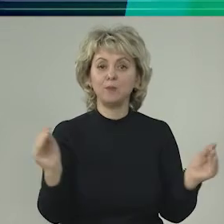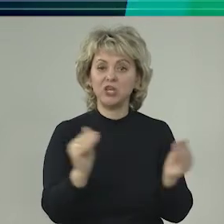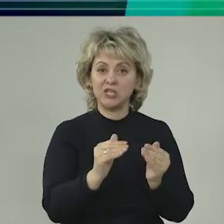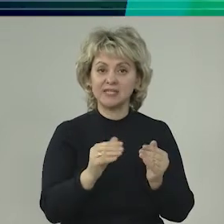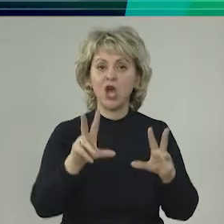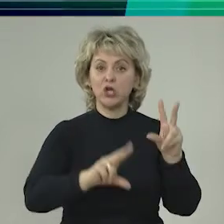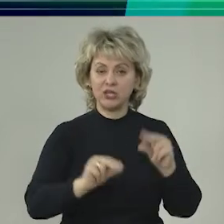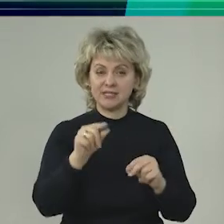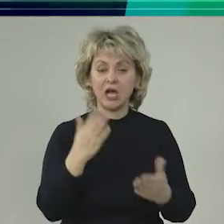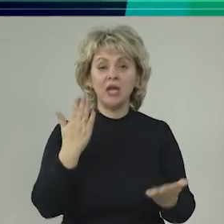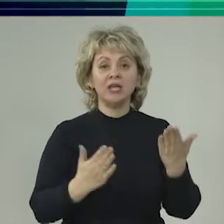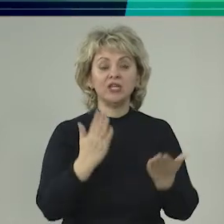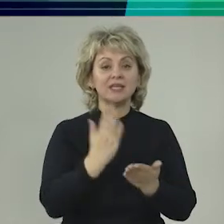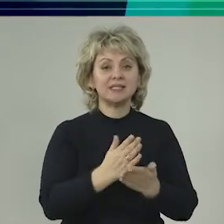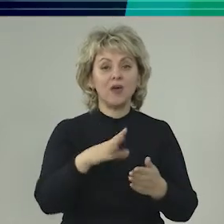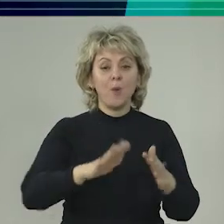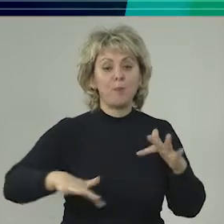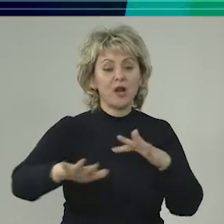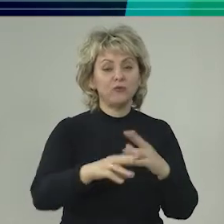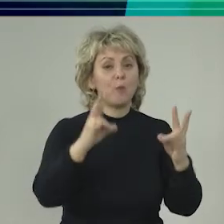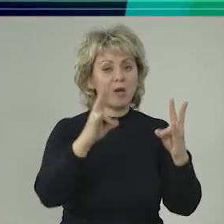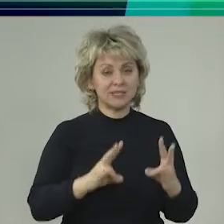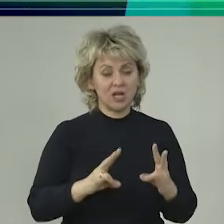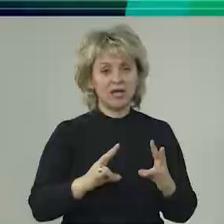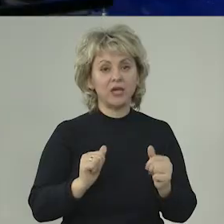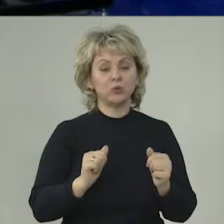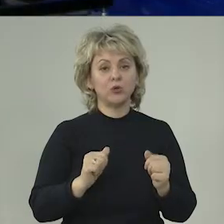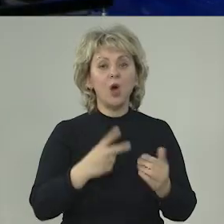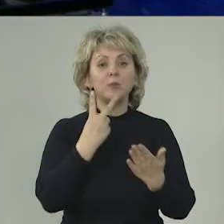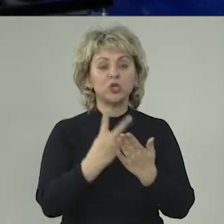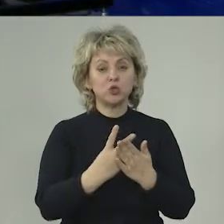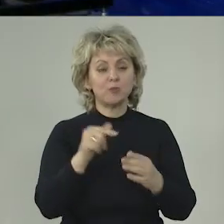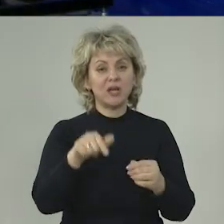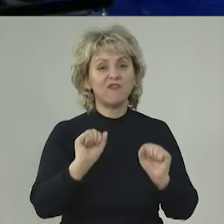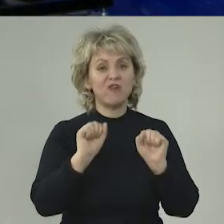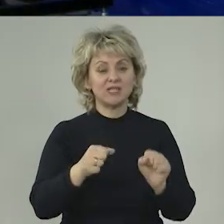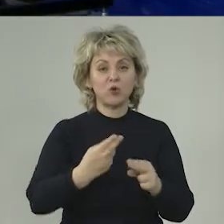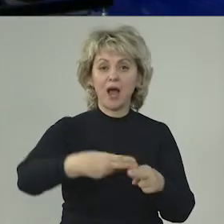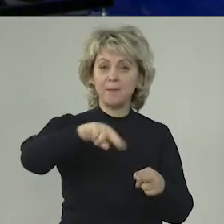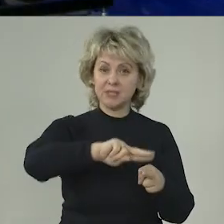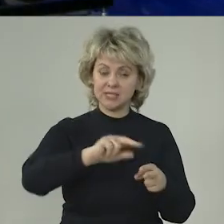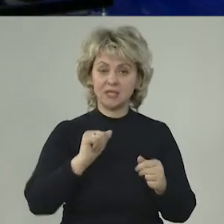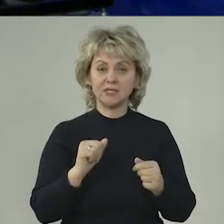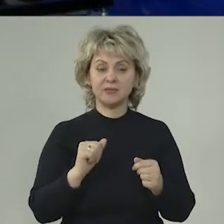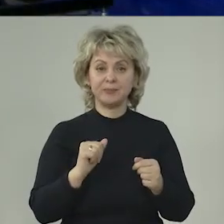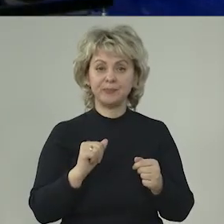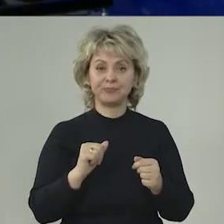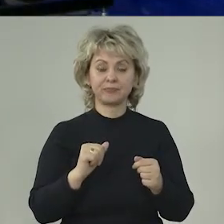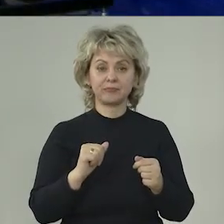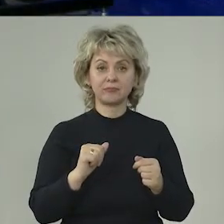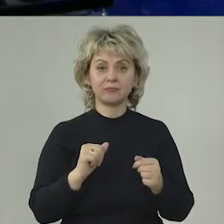минимизации риска? Если некоторые подворья пострадают, предусматривается возможность компенсации?